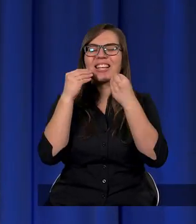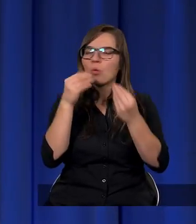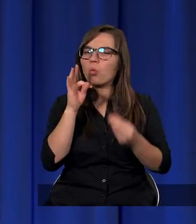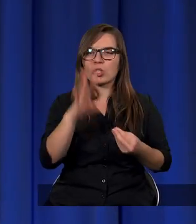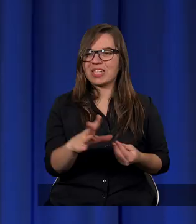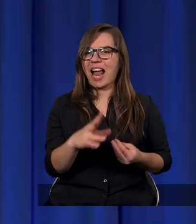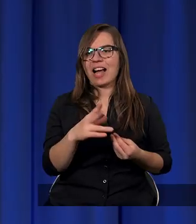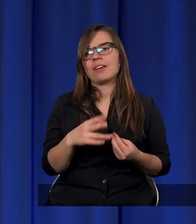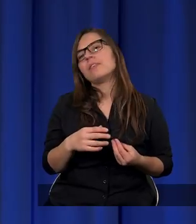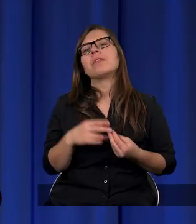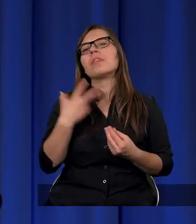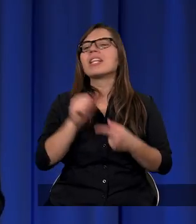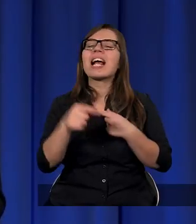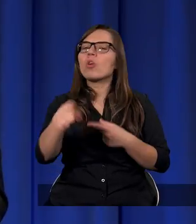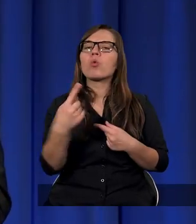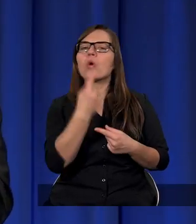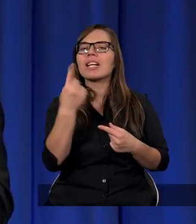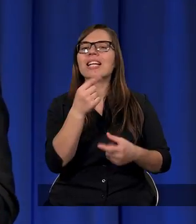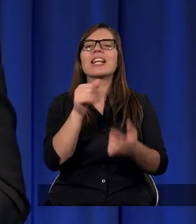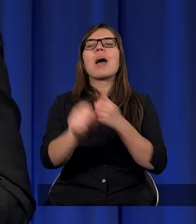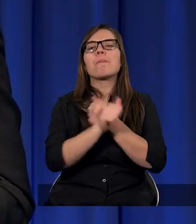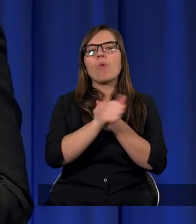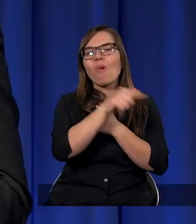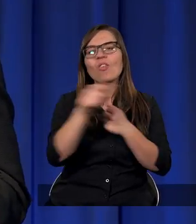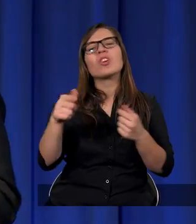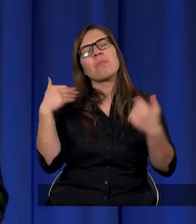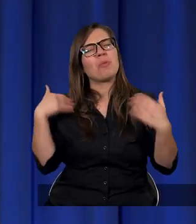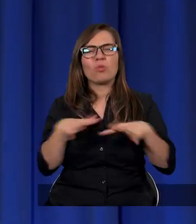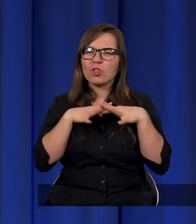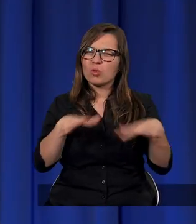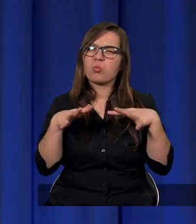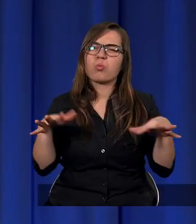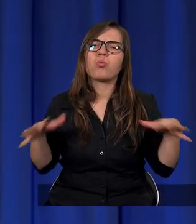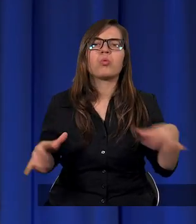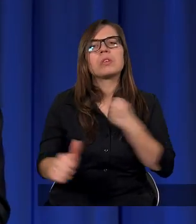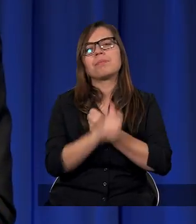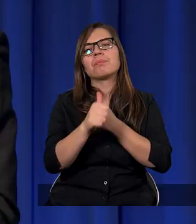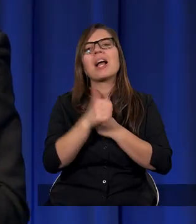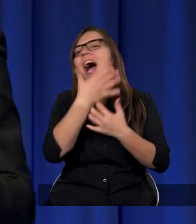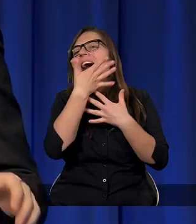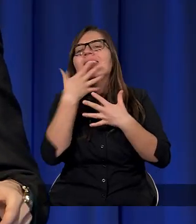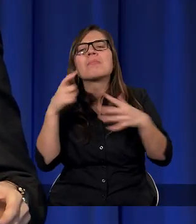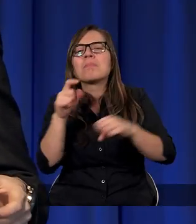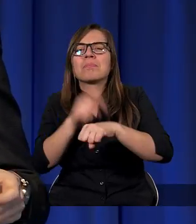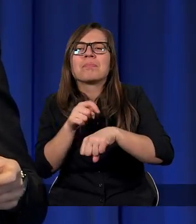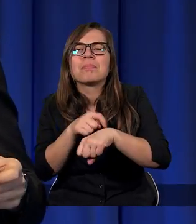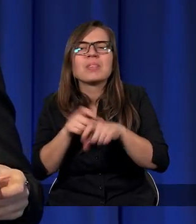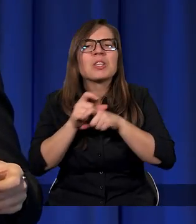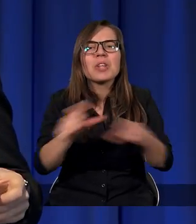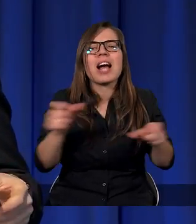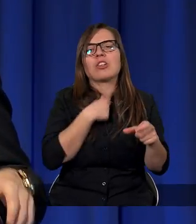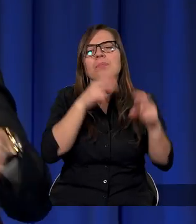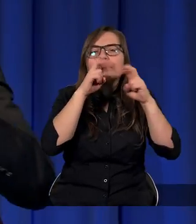bóstwa. No i nie są to jedyne powody. Tych powodów było więcej, ale nie mamy czasu wszystkich tak naprawdę